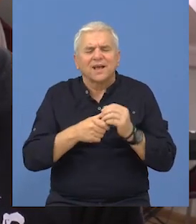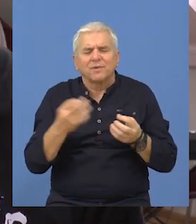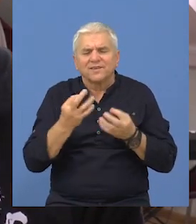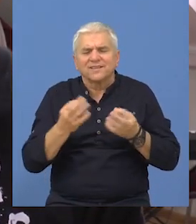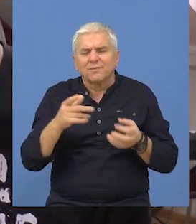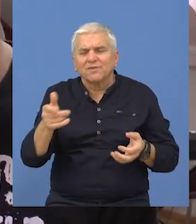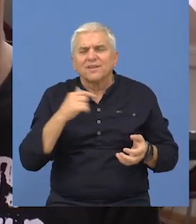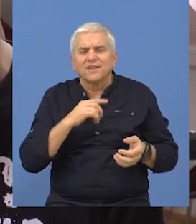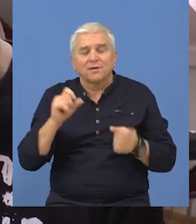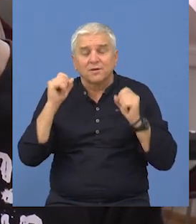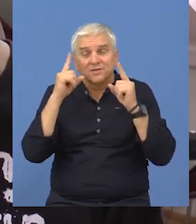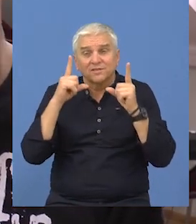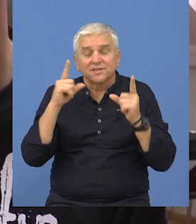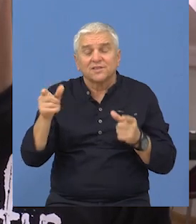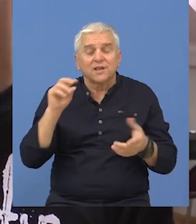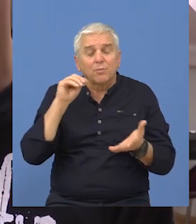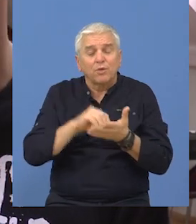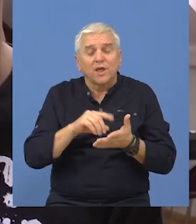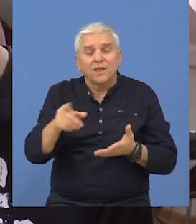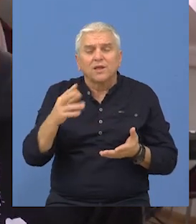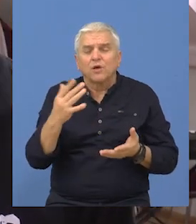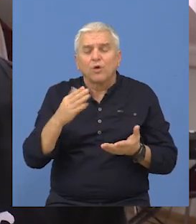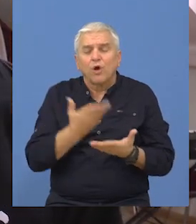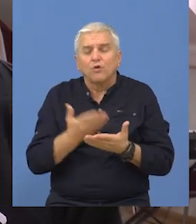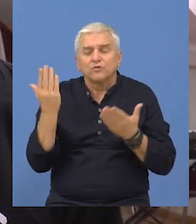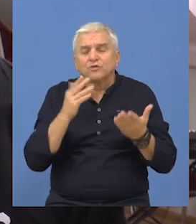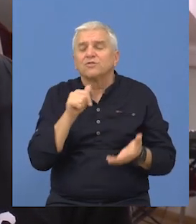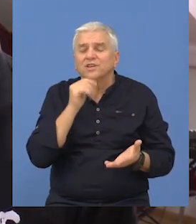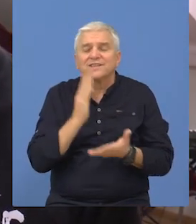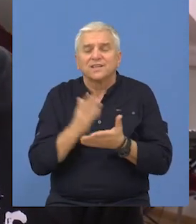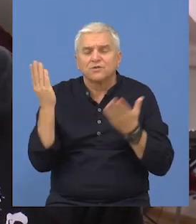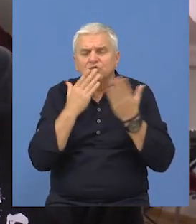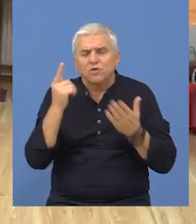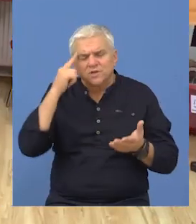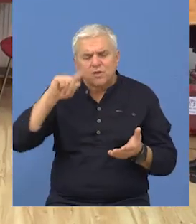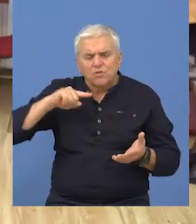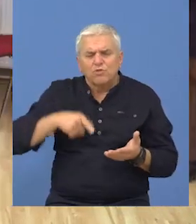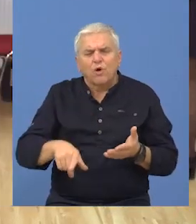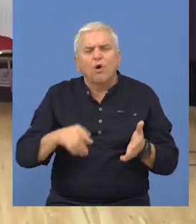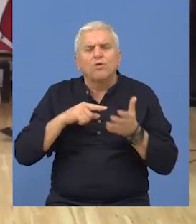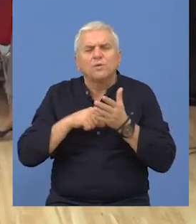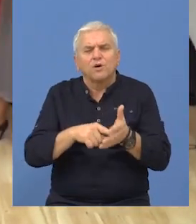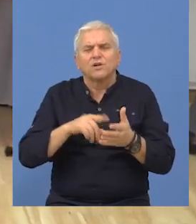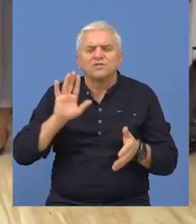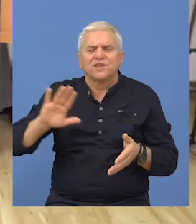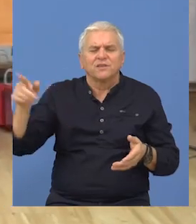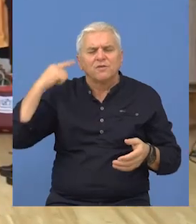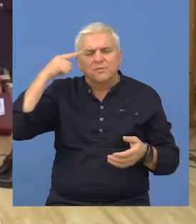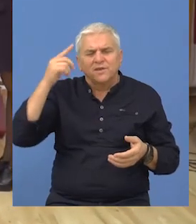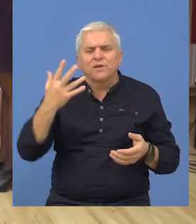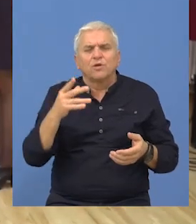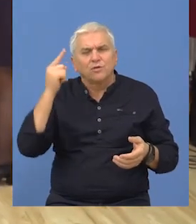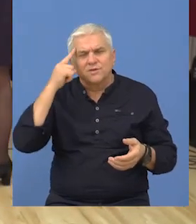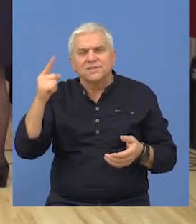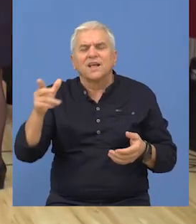strane bili smo veoma iznenađeni činjenicom koliko osnovci i sretnjoškolci znaju duboko da istaknu svoje misli, koliko znaju